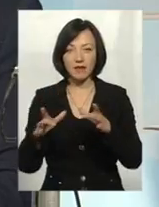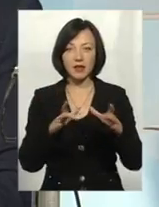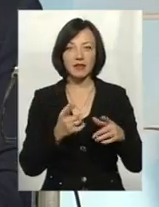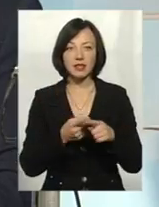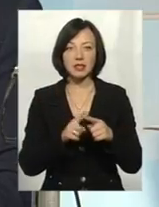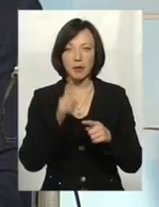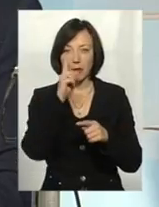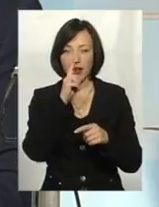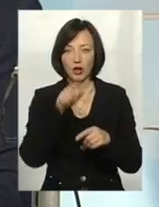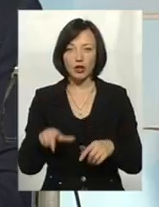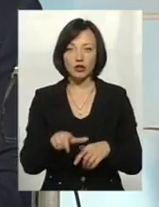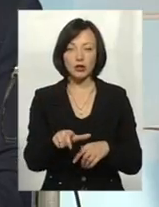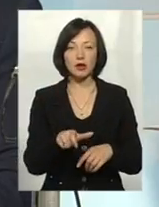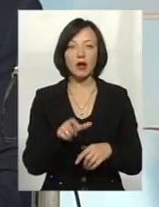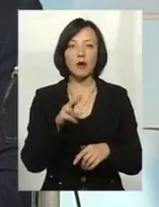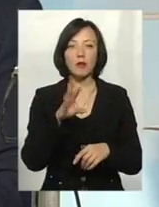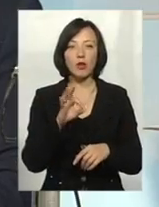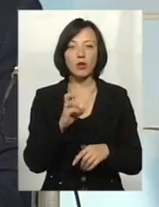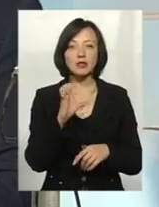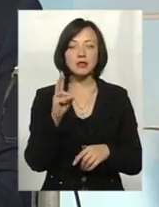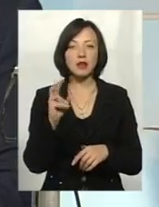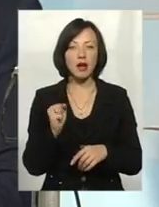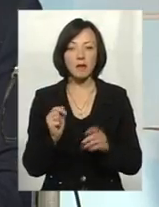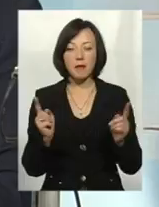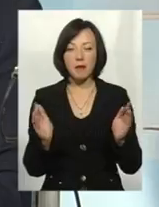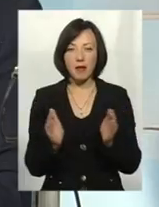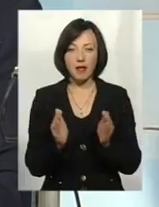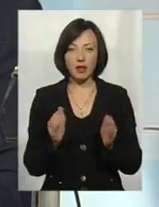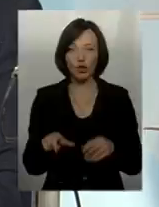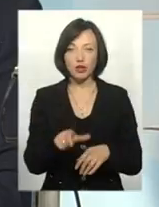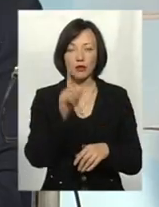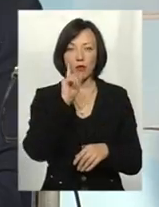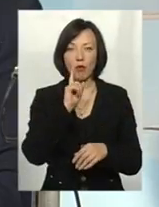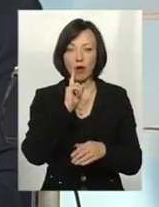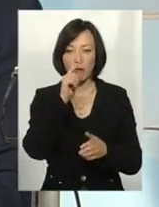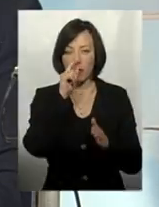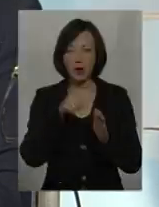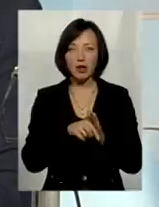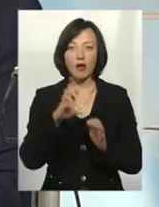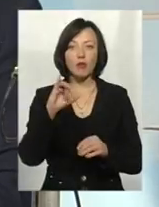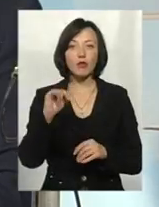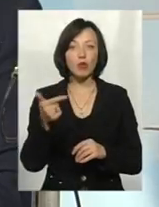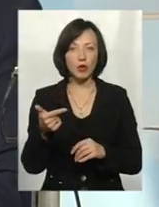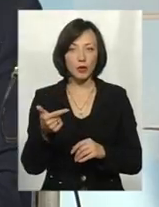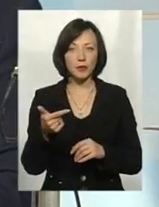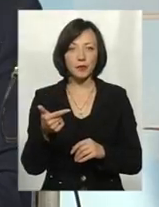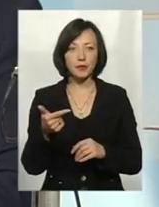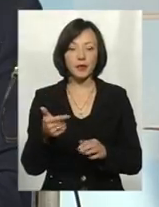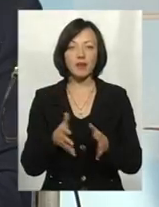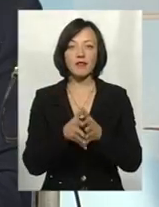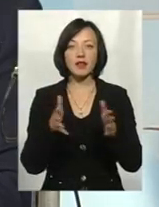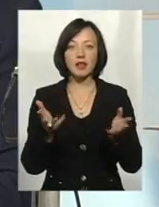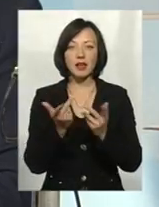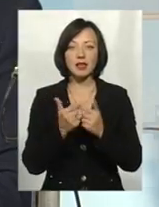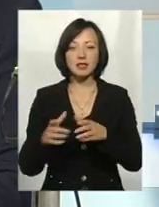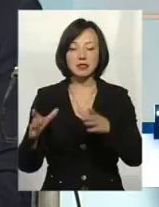невеличких річках. Плоска порівняно невелика річка. І поки вона доходить до Південного Бугу, велика кількість